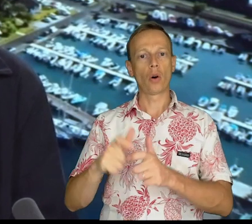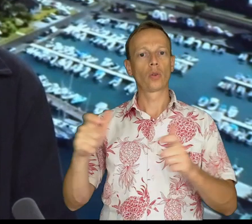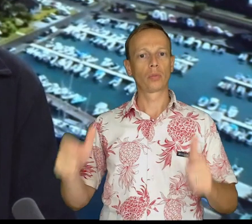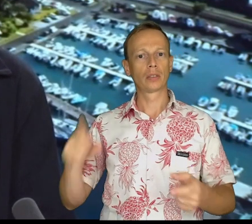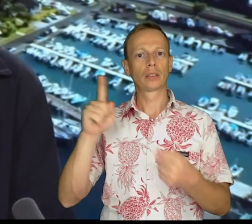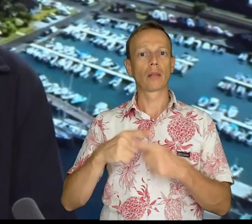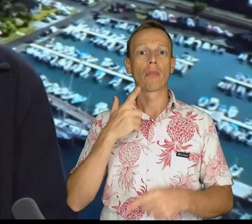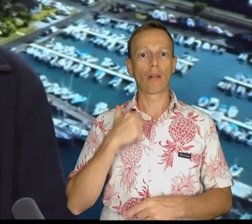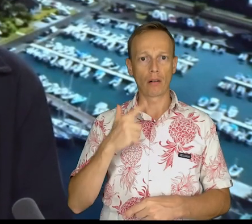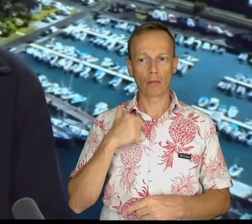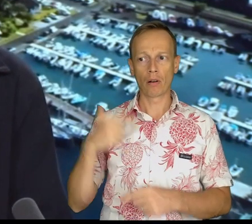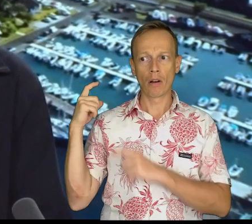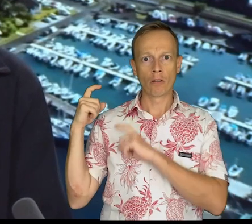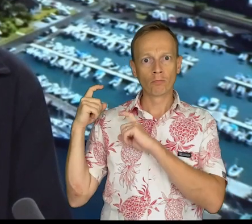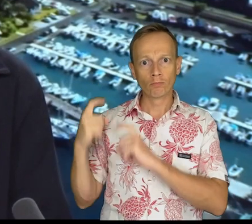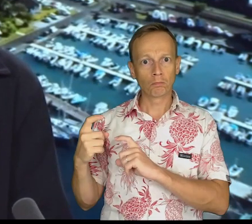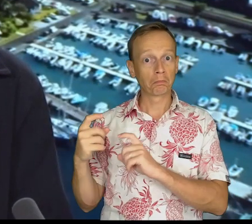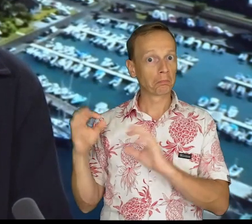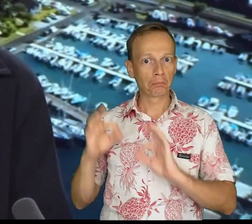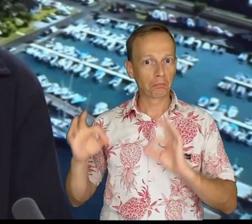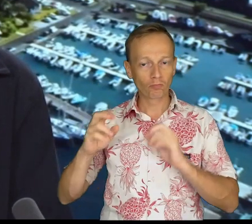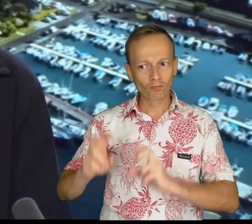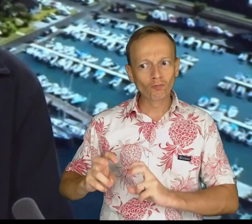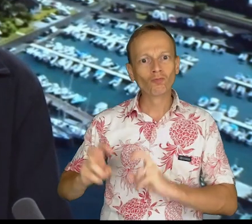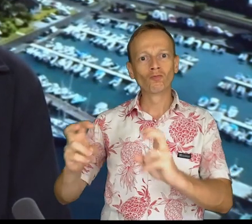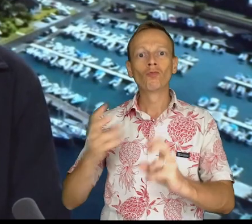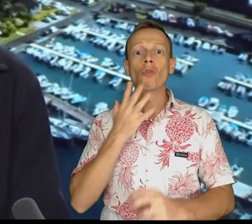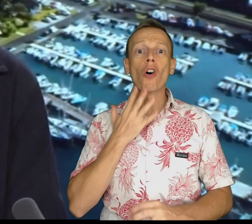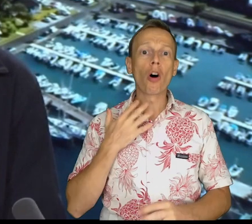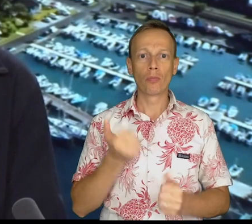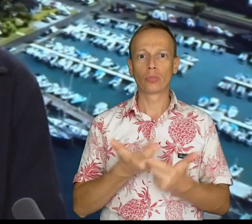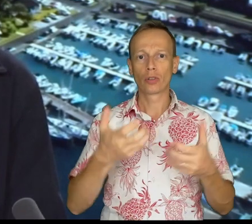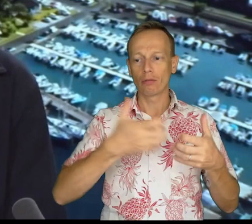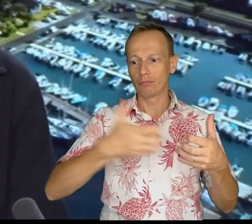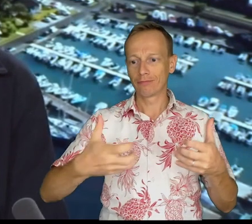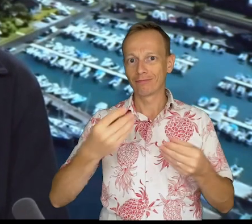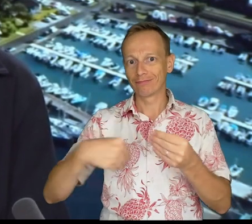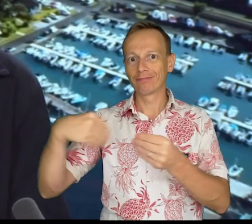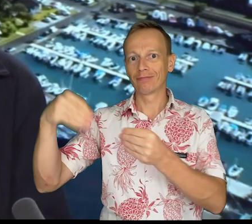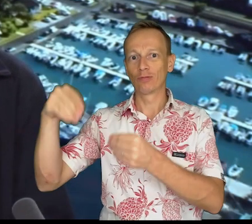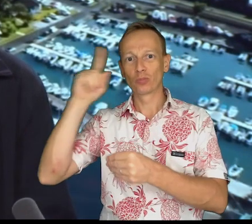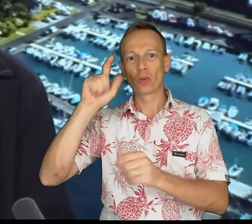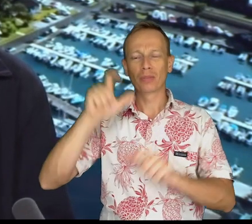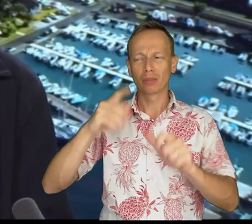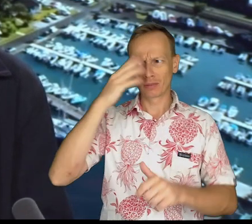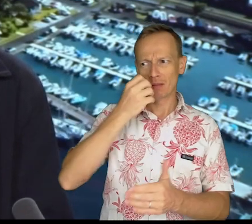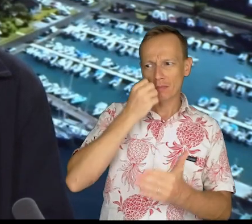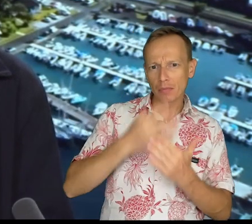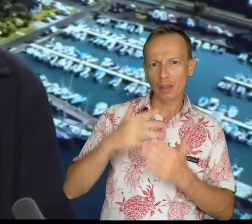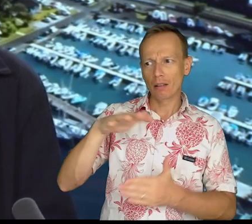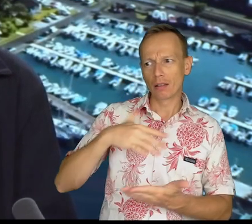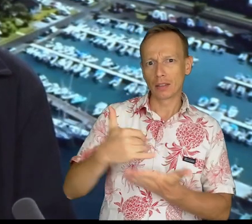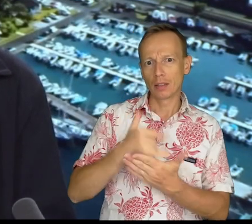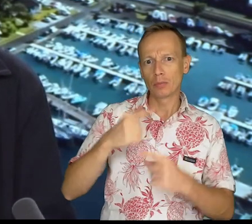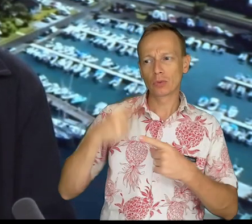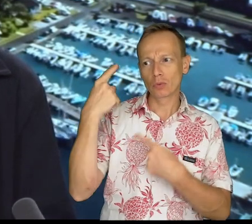considérables l'an passé, elle envisage maintenant d'accroître sa gamme de roms. Un produit de qualité très apprécié par les connaisseurs de l